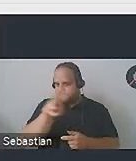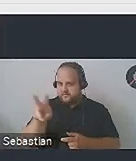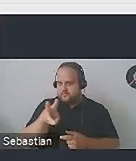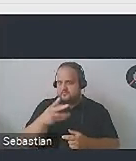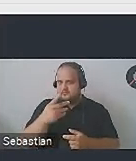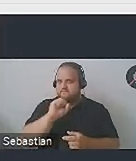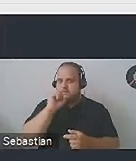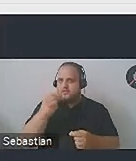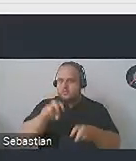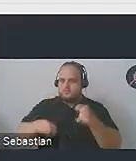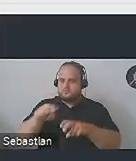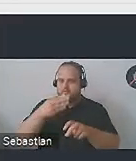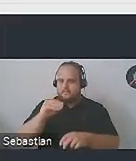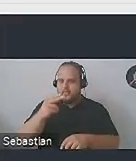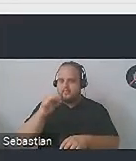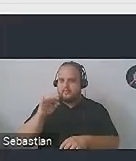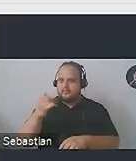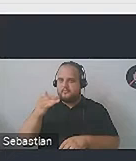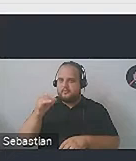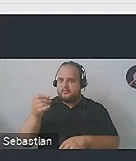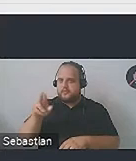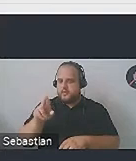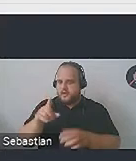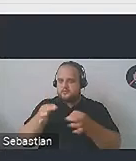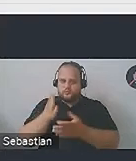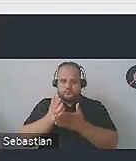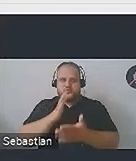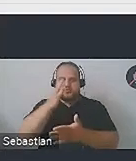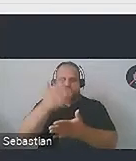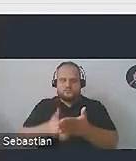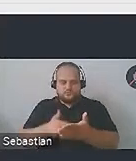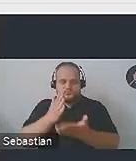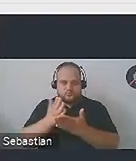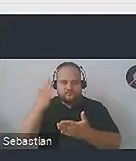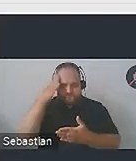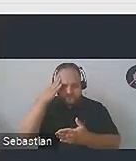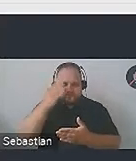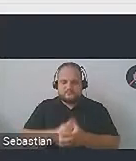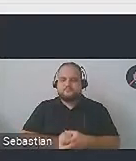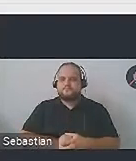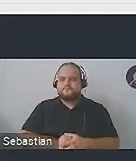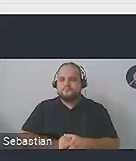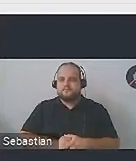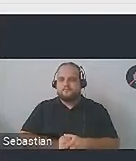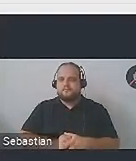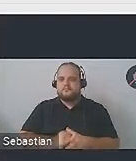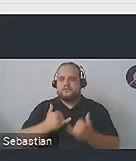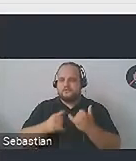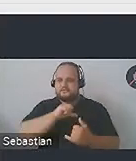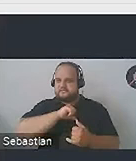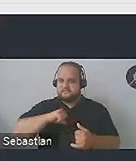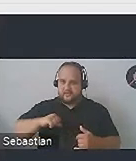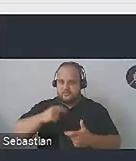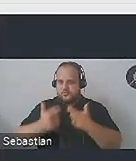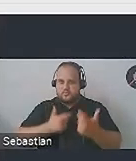Mentimetera. A teraz już jesteście doświadczeni, bo skorzystaliście z tego. Jakbyście jeszcze sami zrobili sobie jakiś quizik na tym